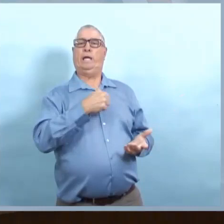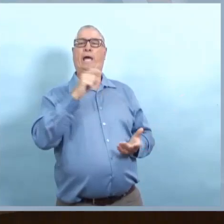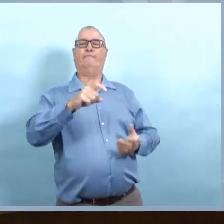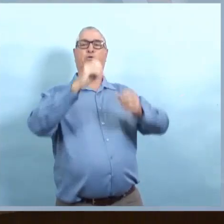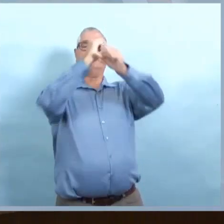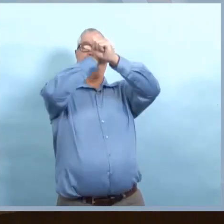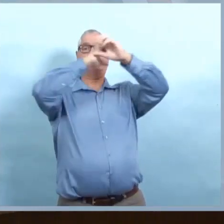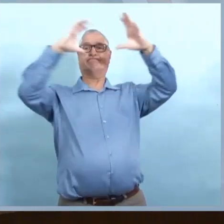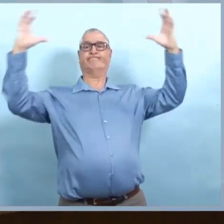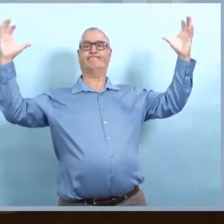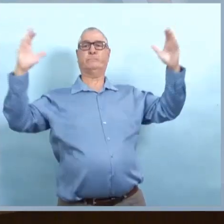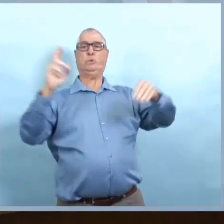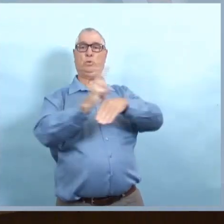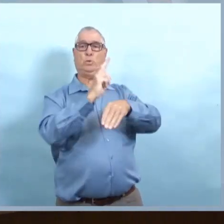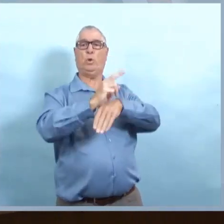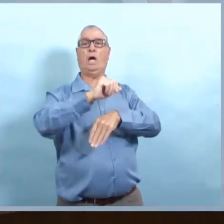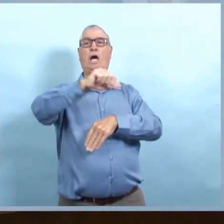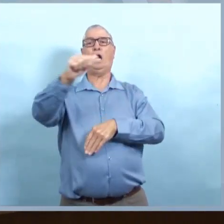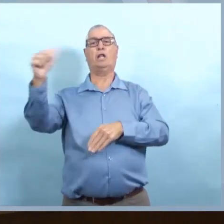récente à Winnipeg